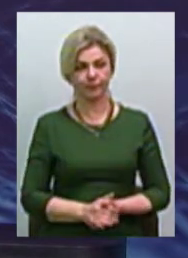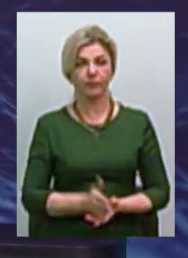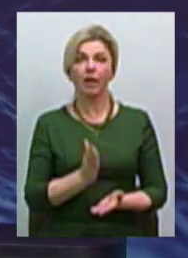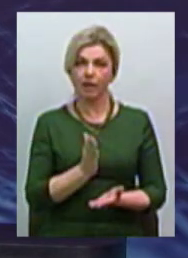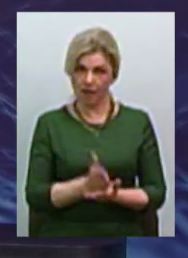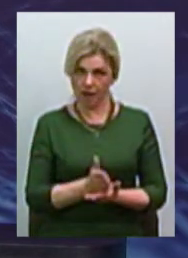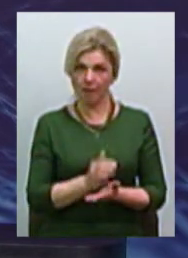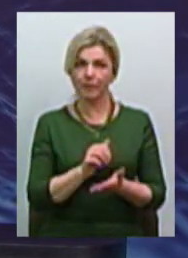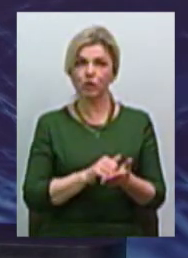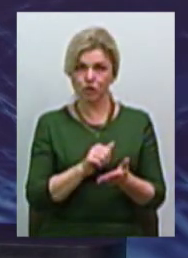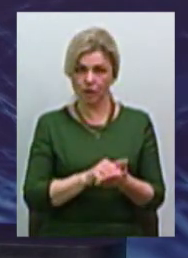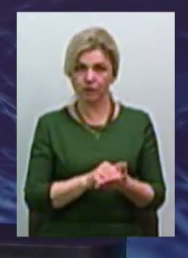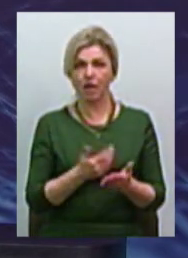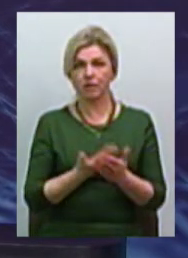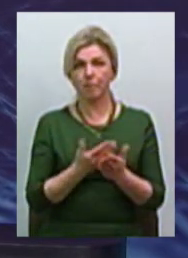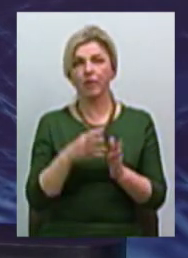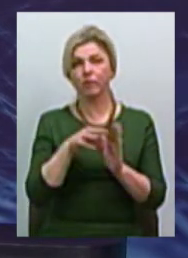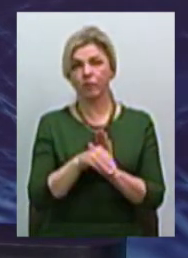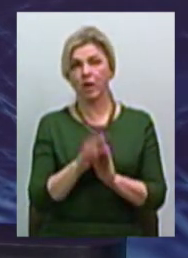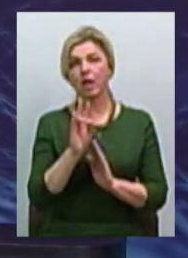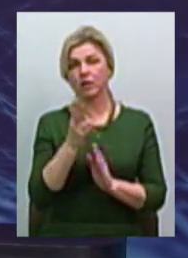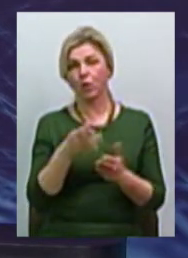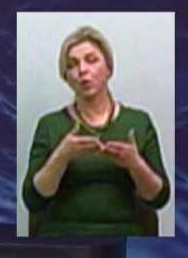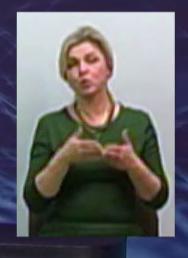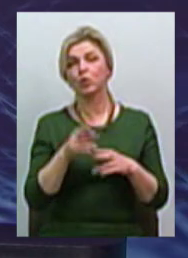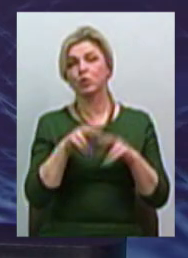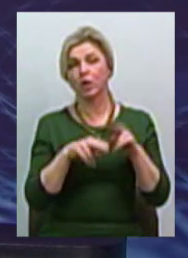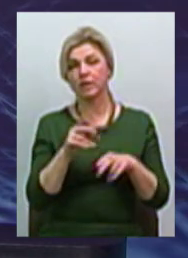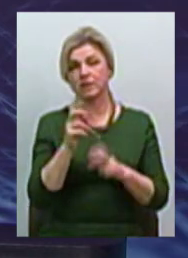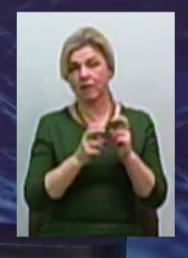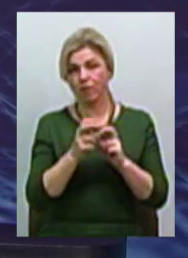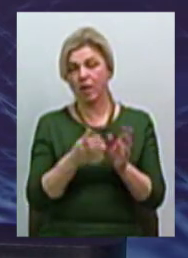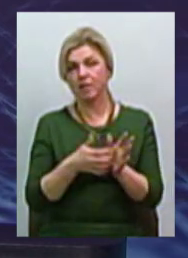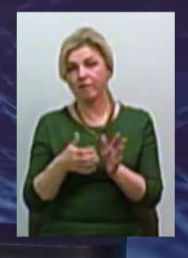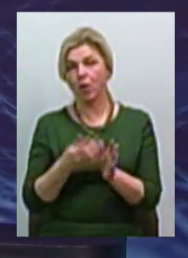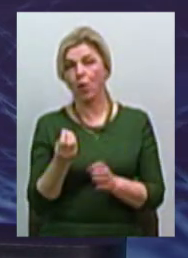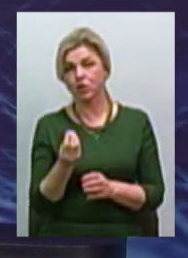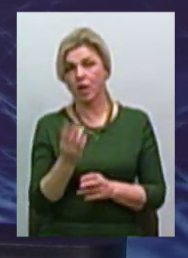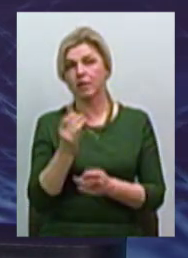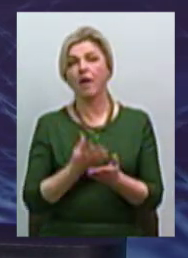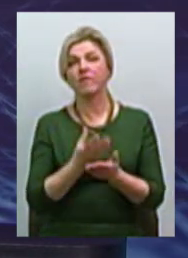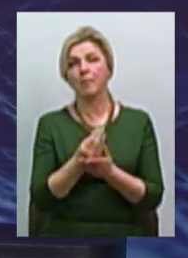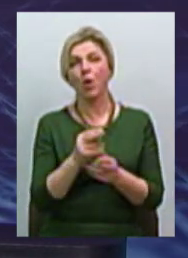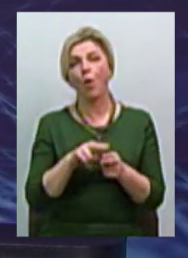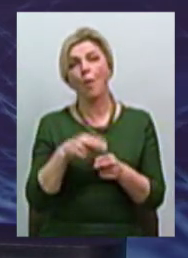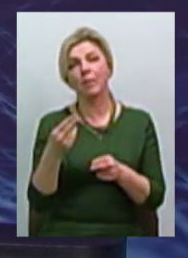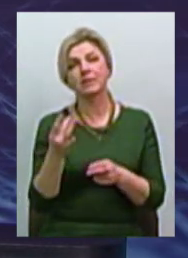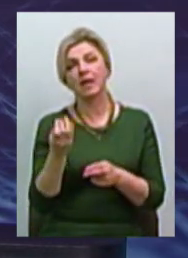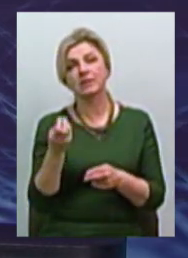такі причини, підстави, в тому числі на Миколаївському суднобудівному заводі, що, ну, не вистачає коштів на виплату компенсації.